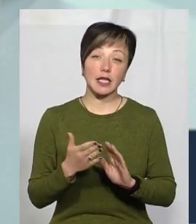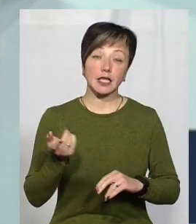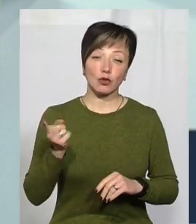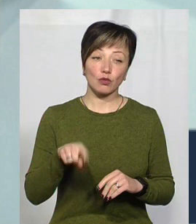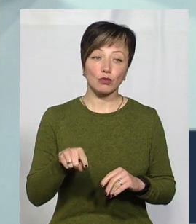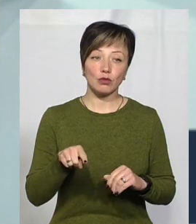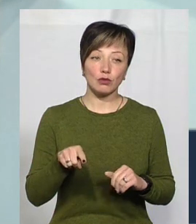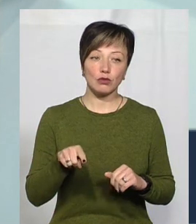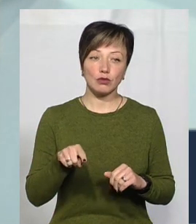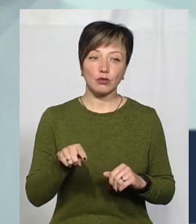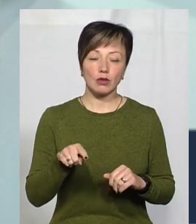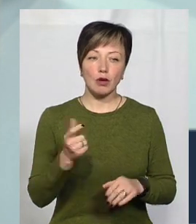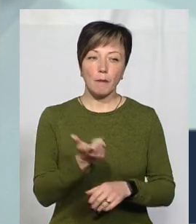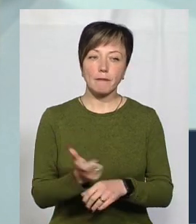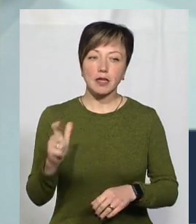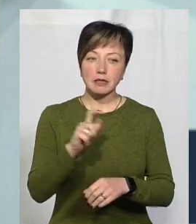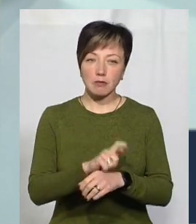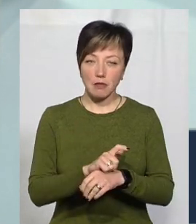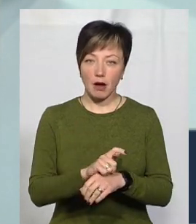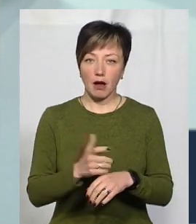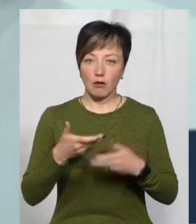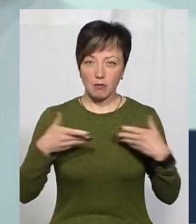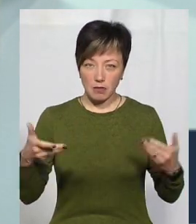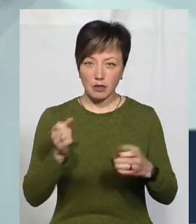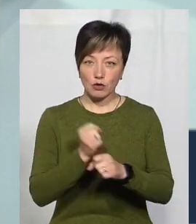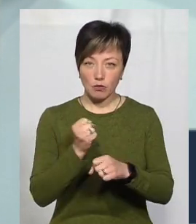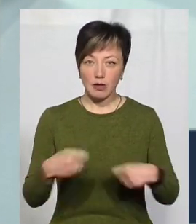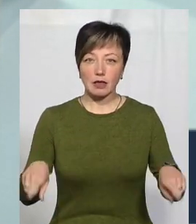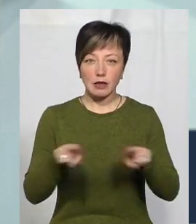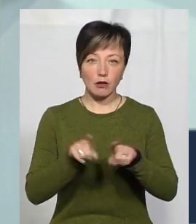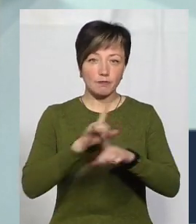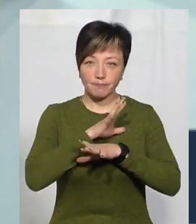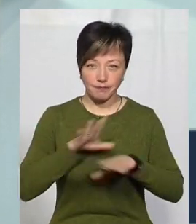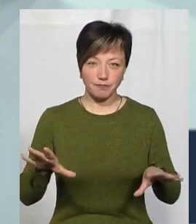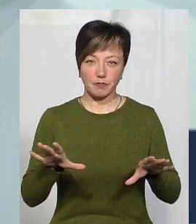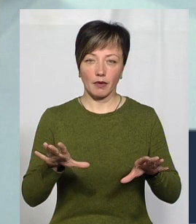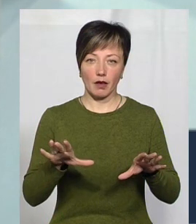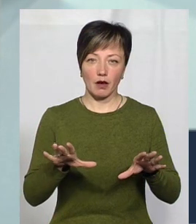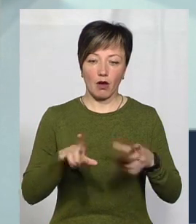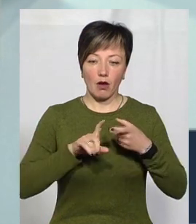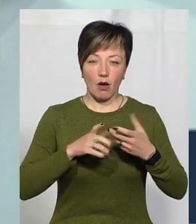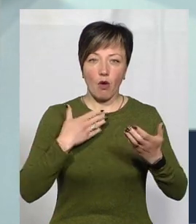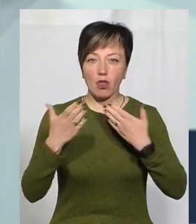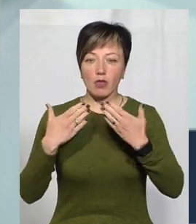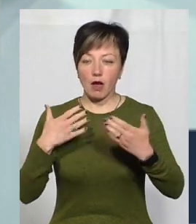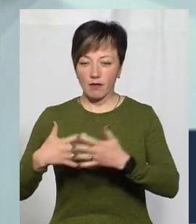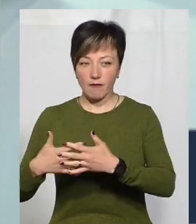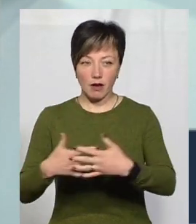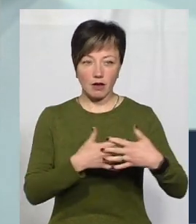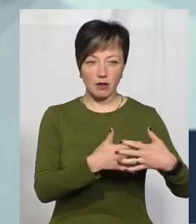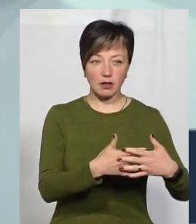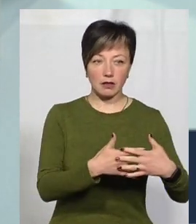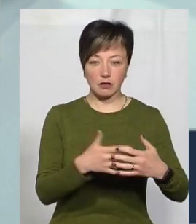Тому максимально ми зробили так, щоб не було контакту вагітними між собою.